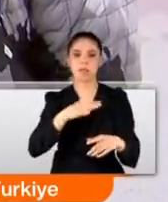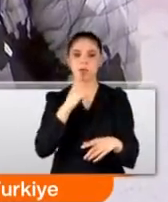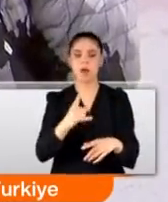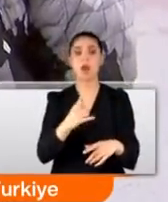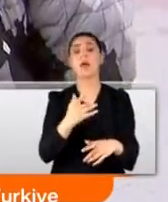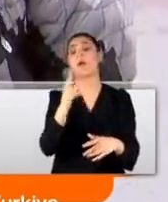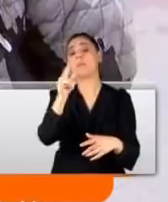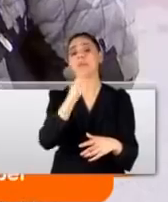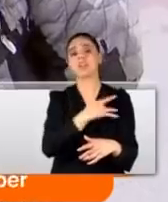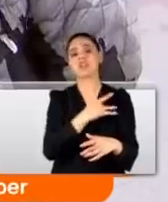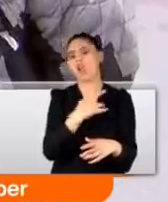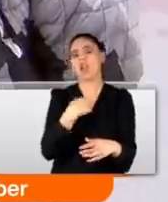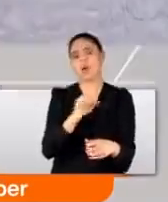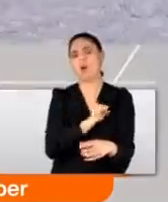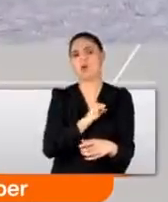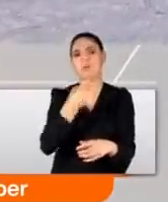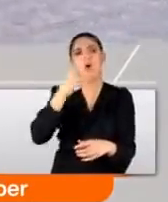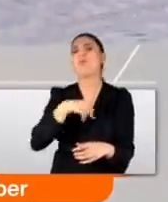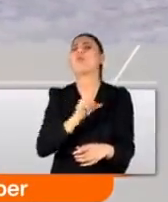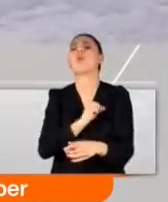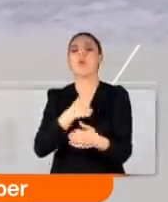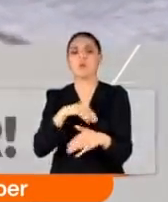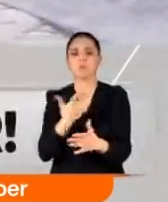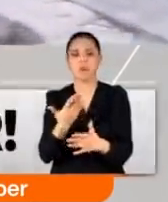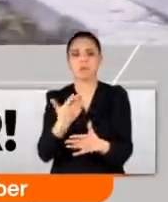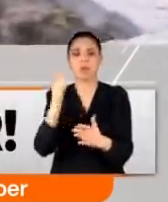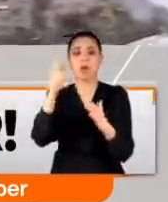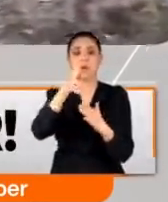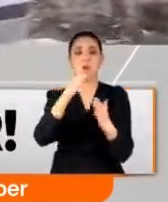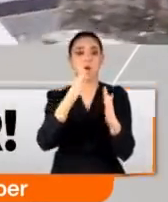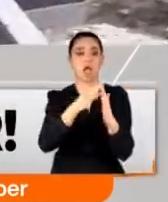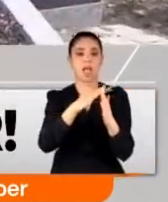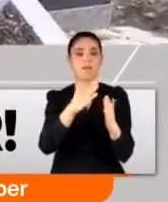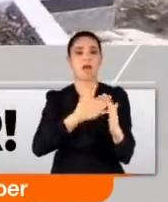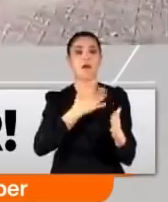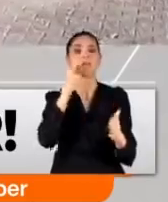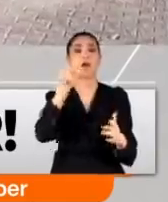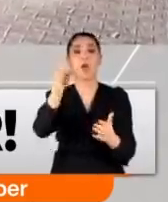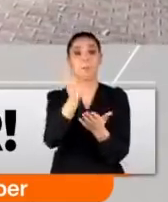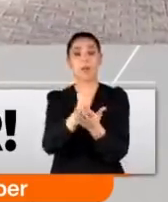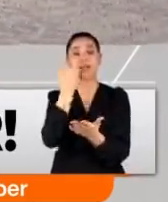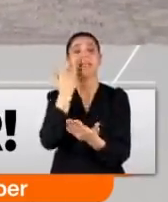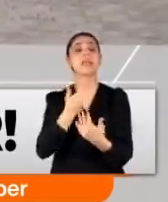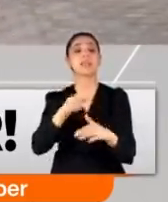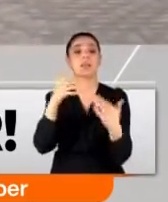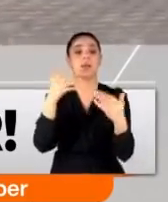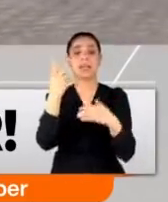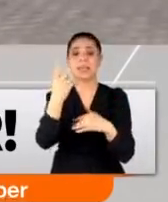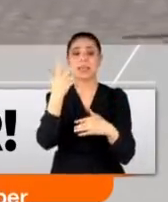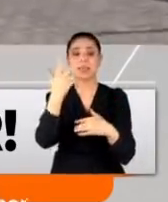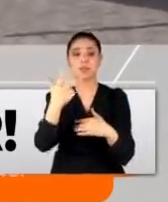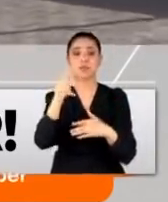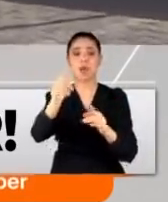korkarım. Ölüden değil yani. Alper Bey'in evi ön tarafa bakıyor. Alper Bey mezarlığı seyretmiyor. İkide üçte burada gelip